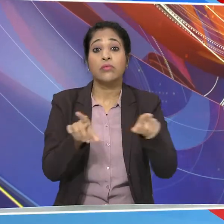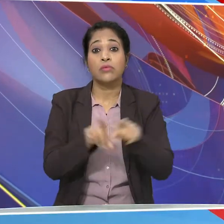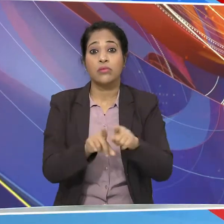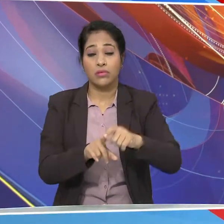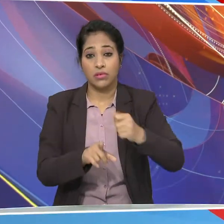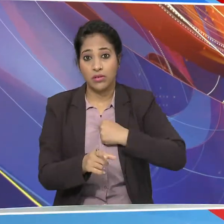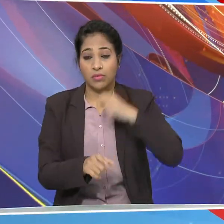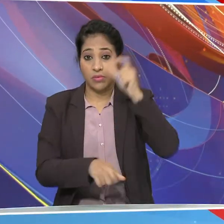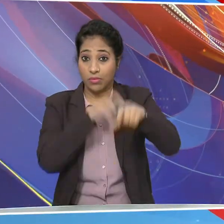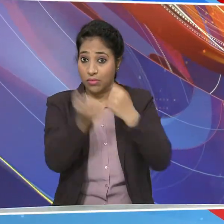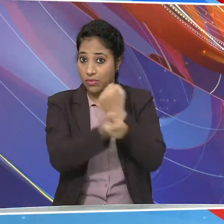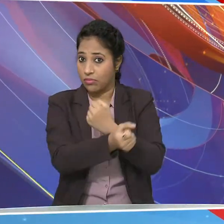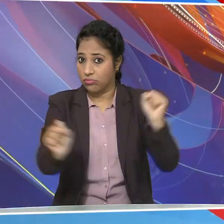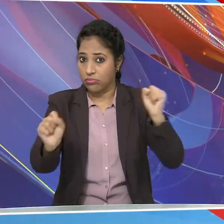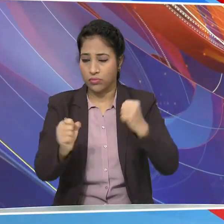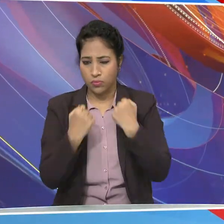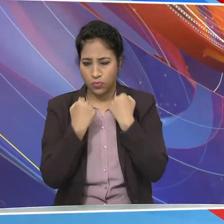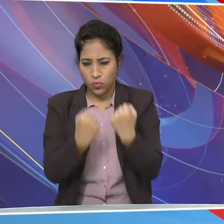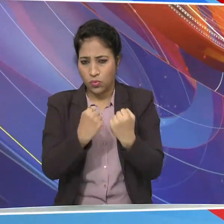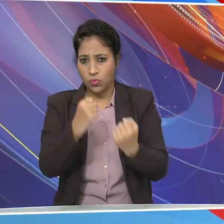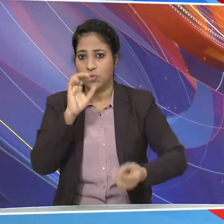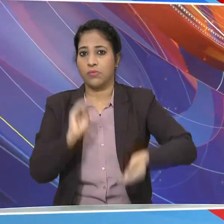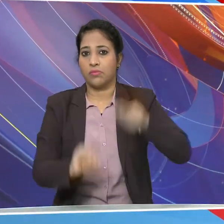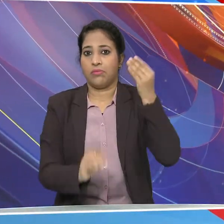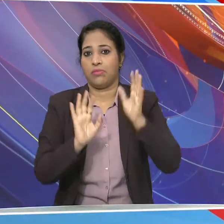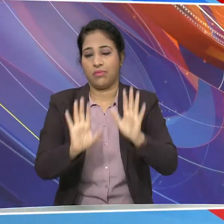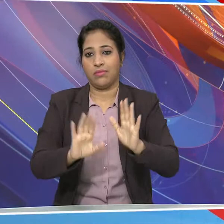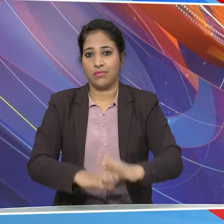हमारा लोकतंत्र और मजबूत होगा